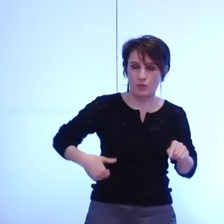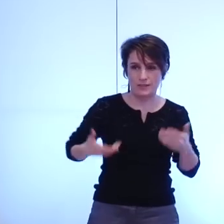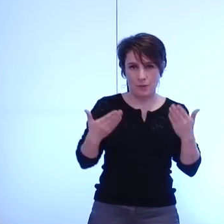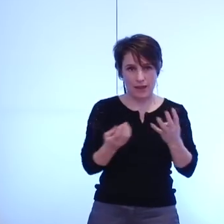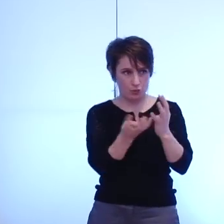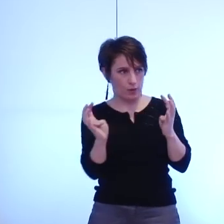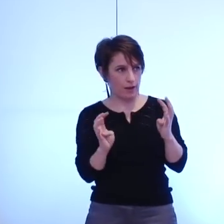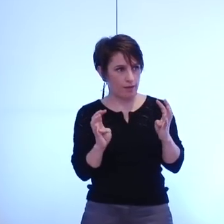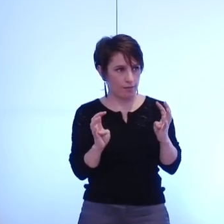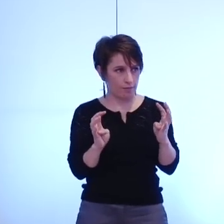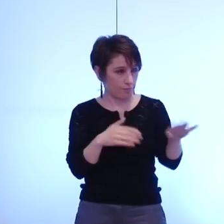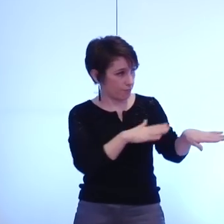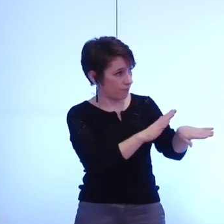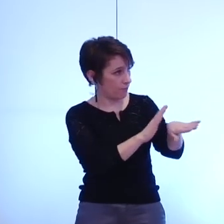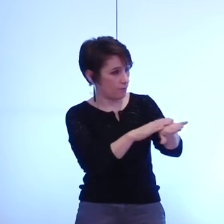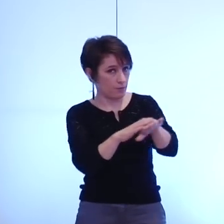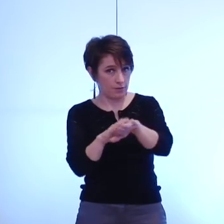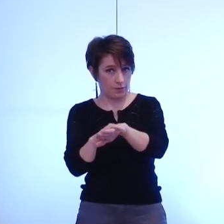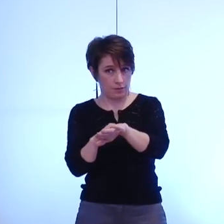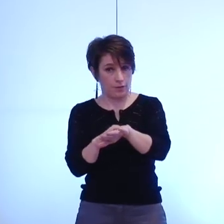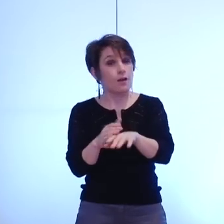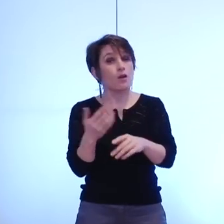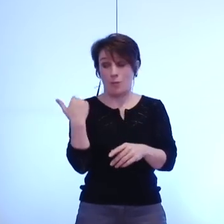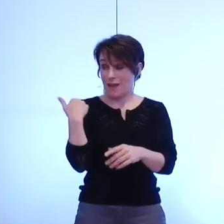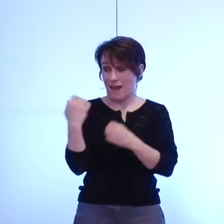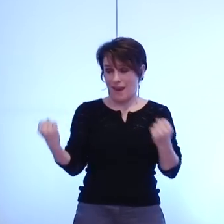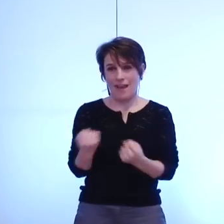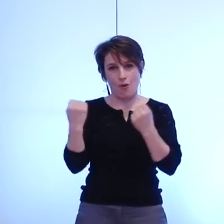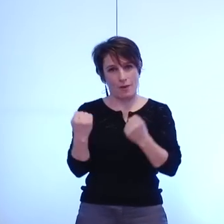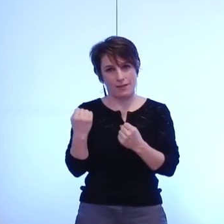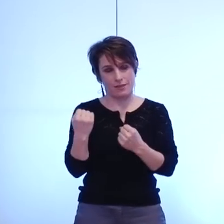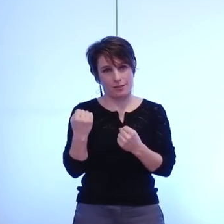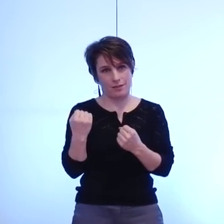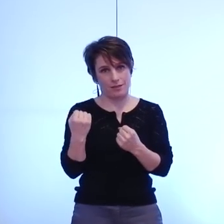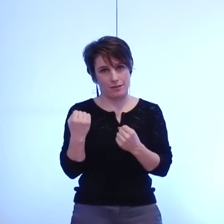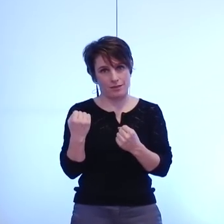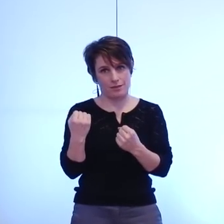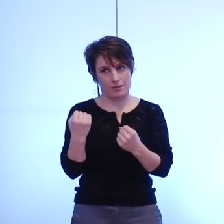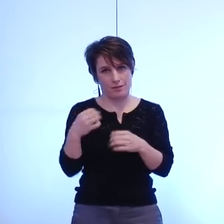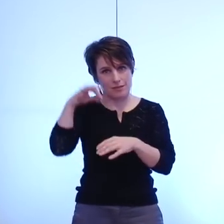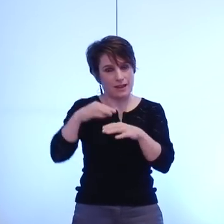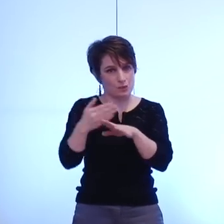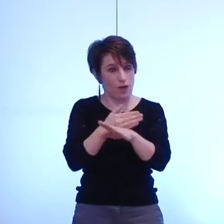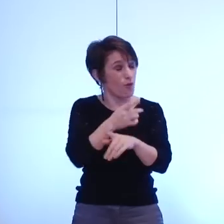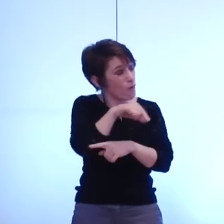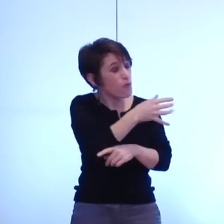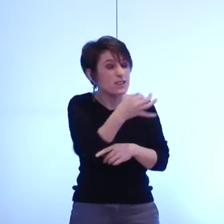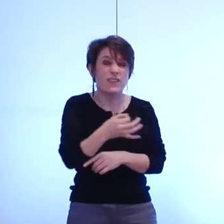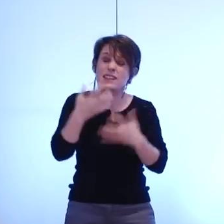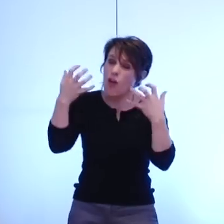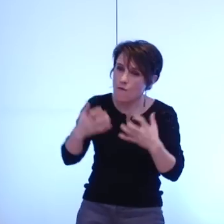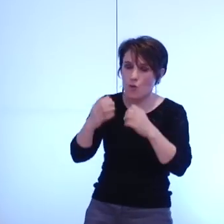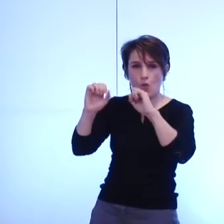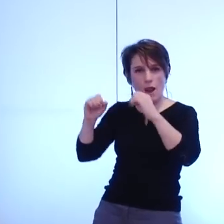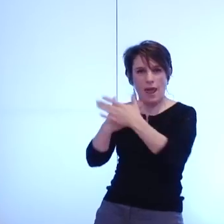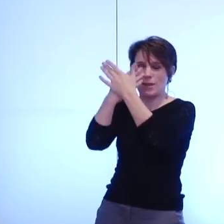la dernière campagne vous souhaitiez et je cite démétropoliser la métropole et que votre intervention monsieur le maire lors